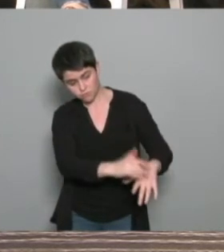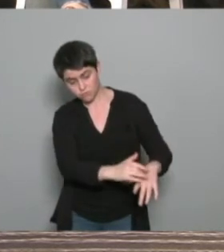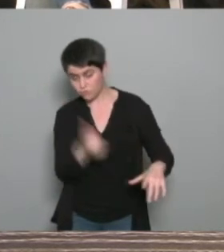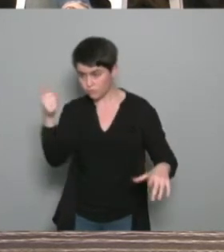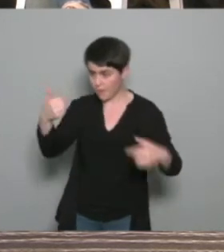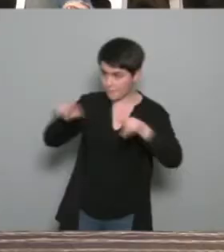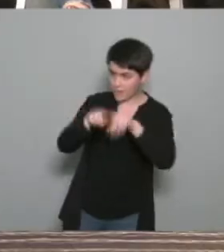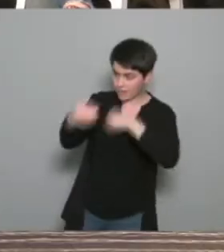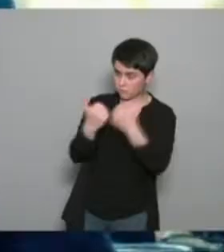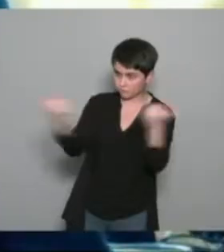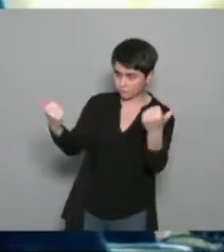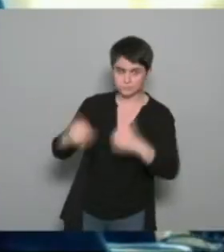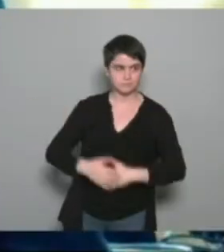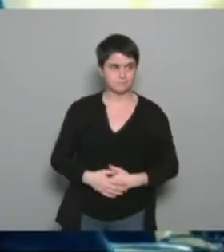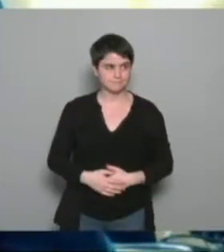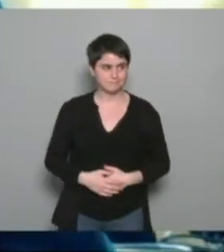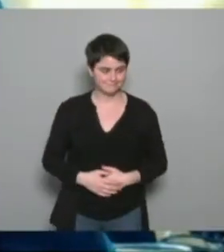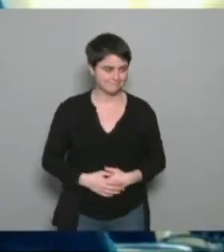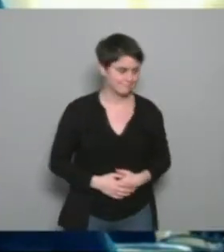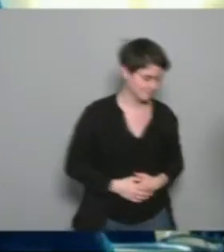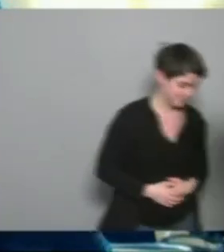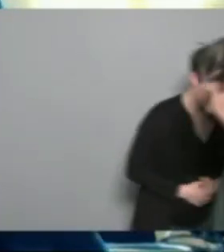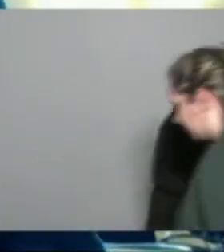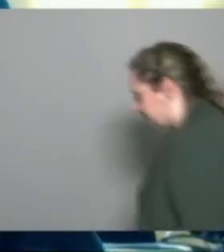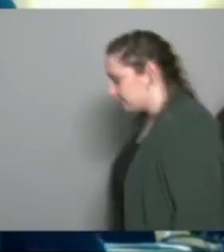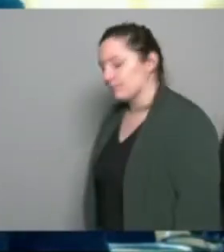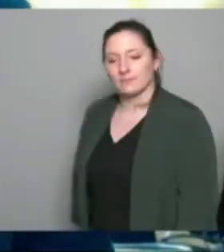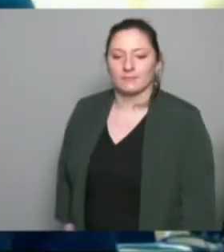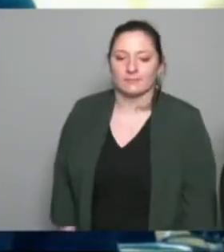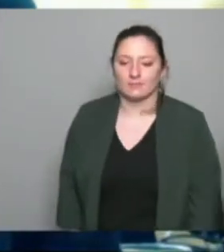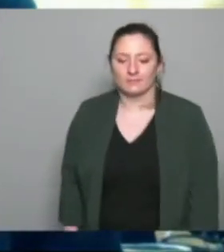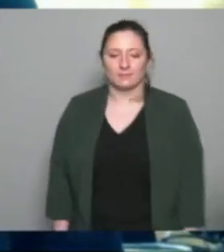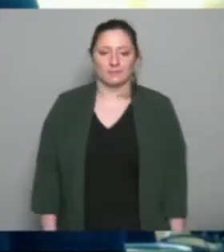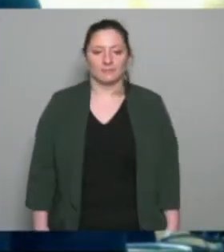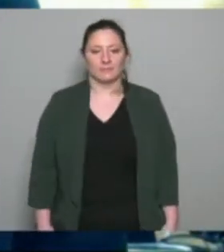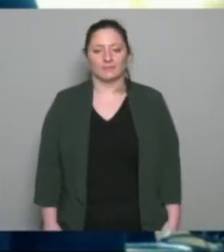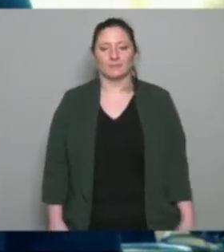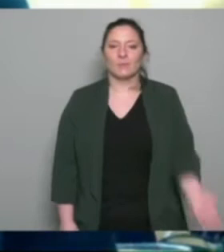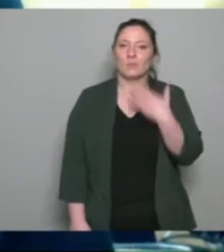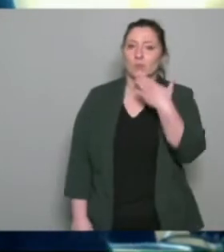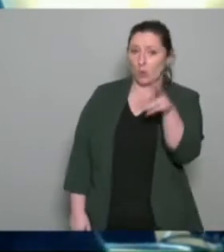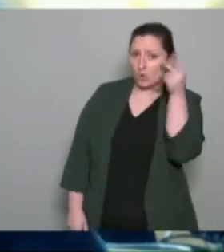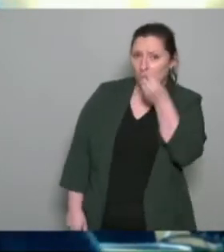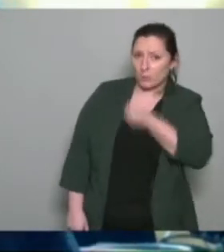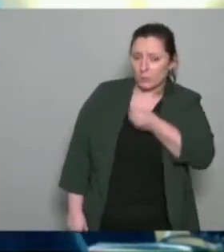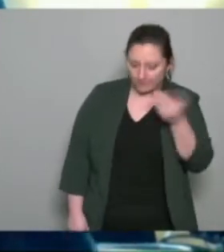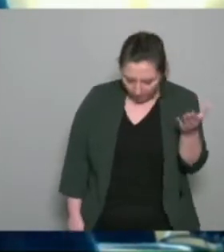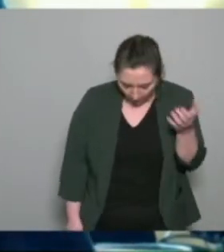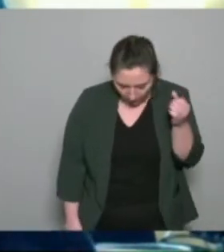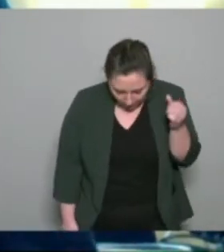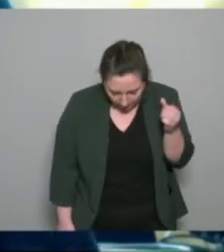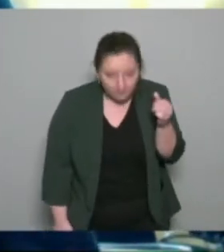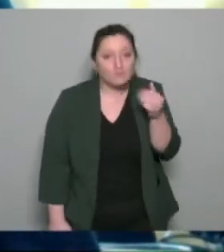temps. Bonjour. Vous m'entendez bien ? Oui, très bien. Très bien. Bonjour à tous